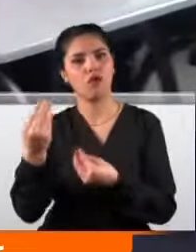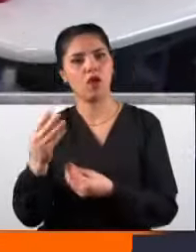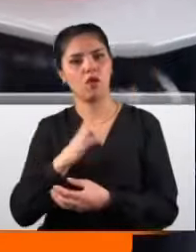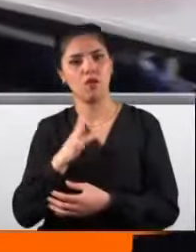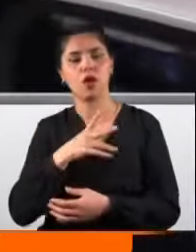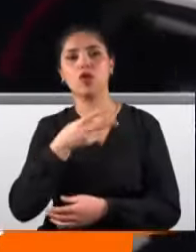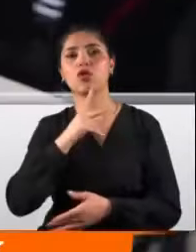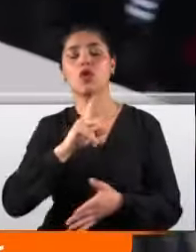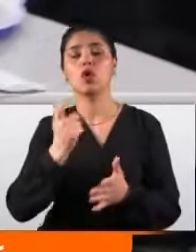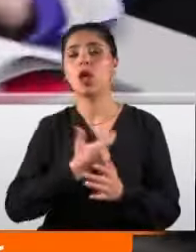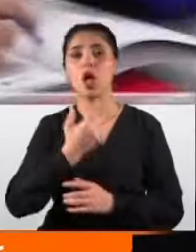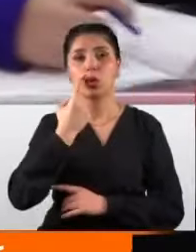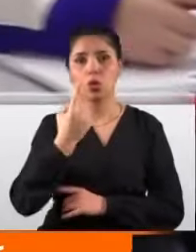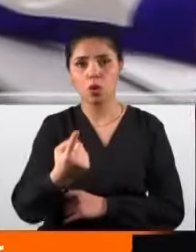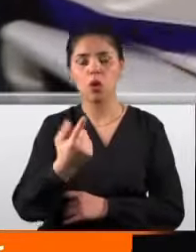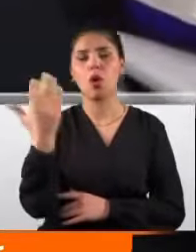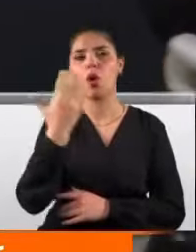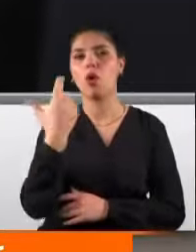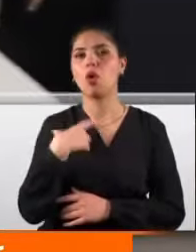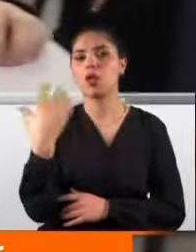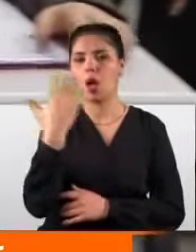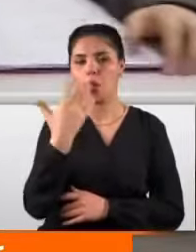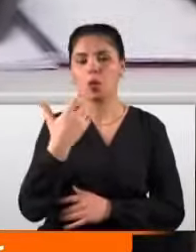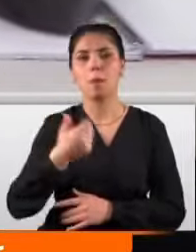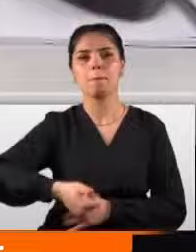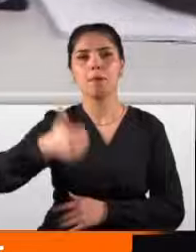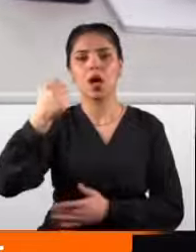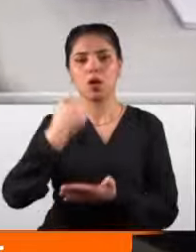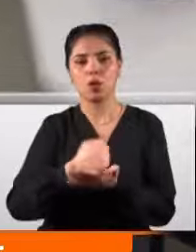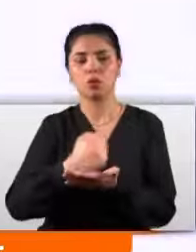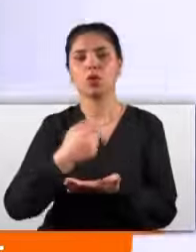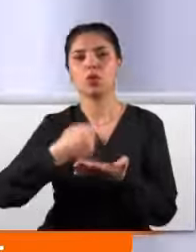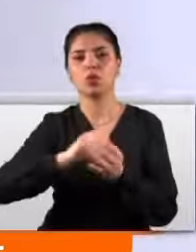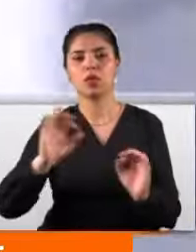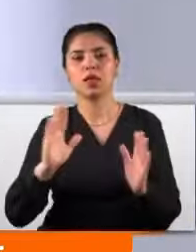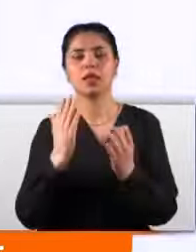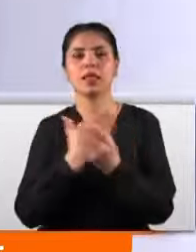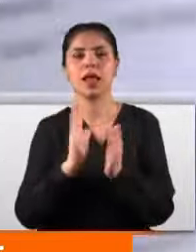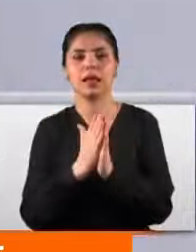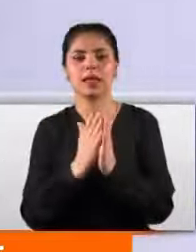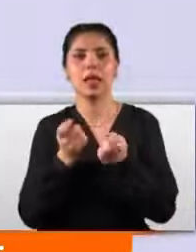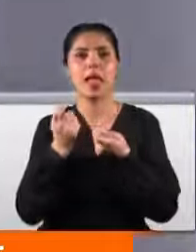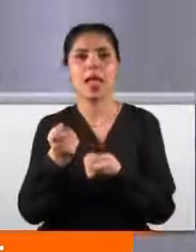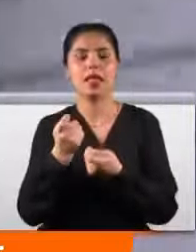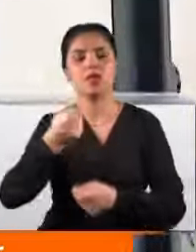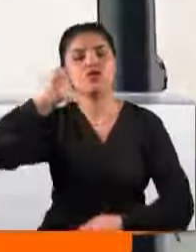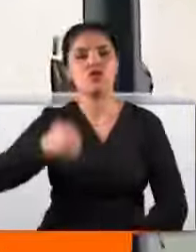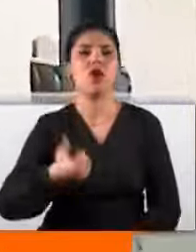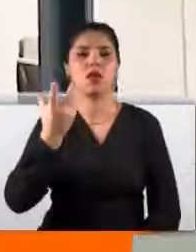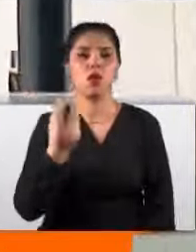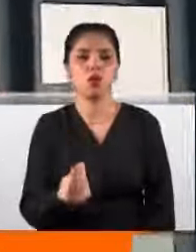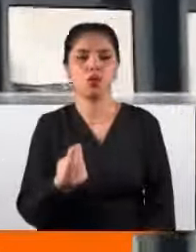Ancak son yönetmelikte özel okullarda da bakanlık onaylı ücretsiz ders kitaplarıyla eğitim zorunlu hale geldi.